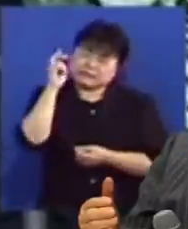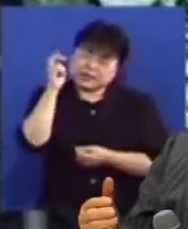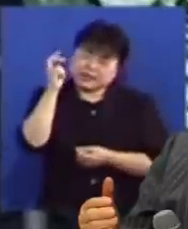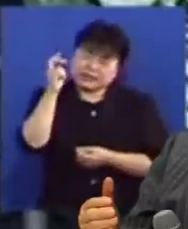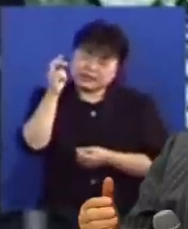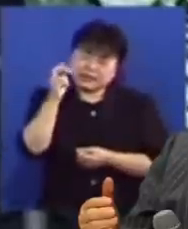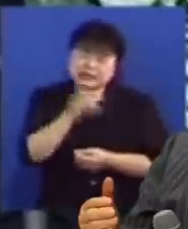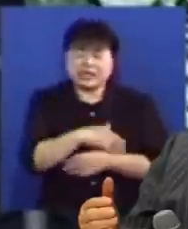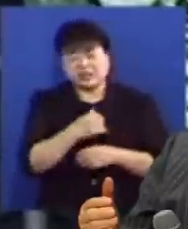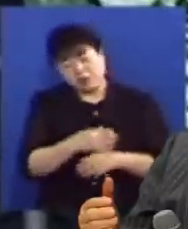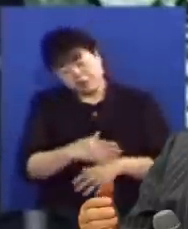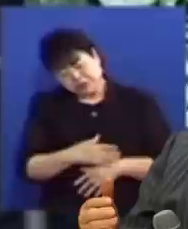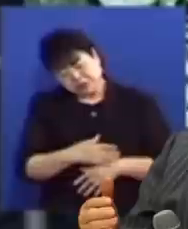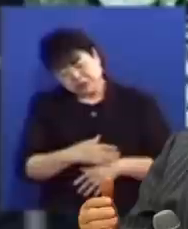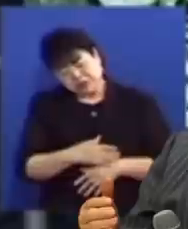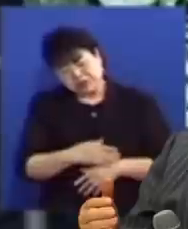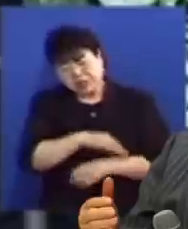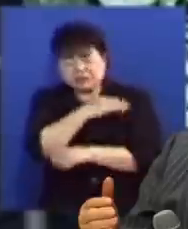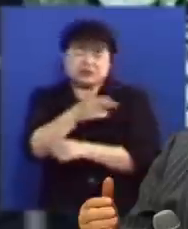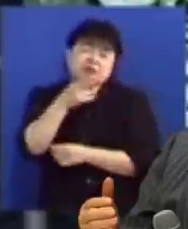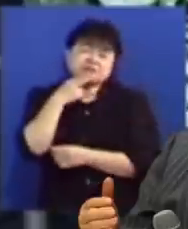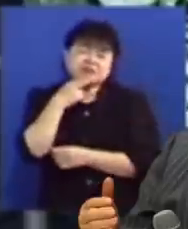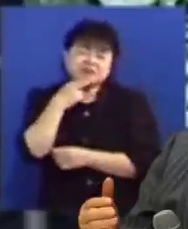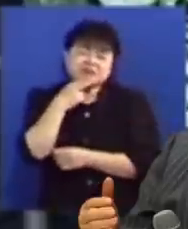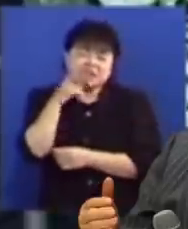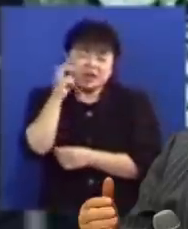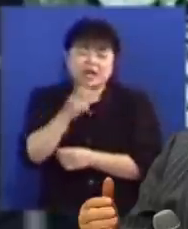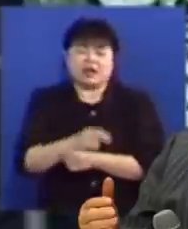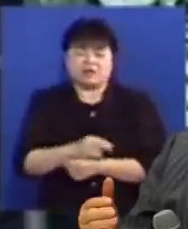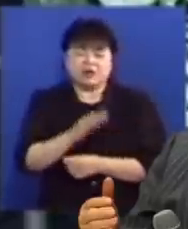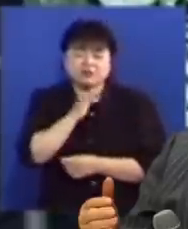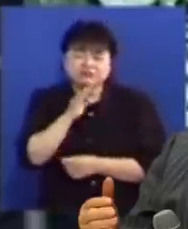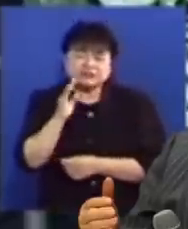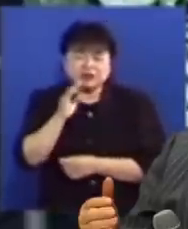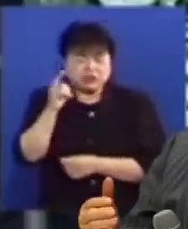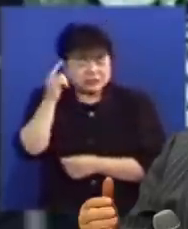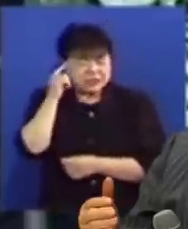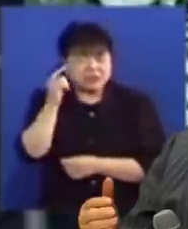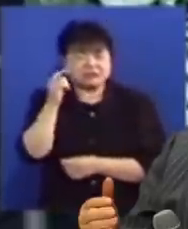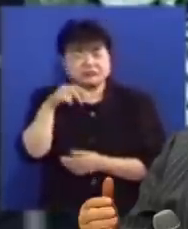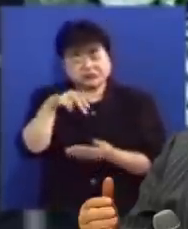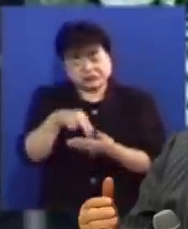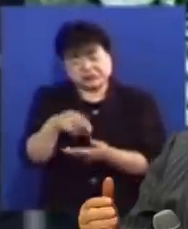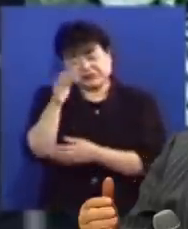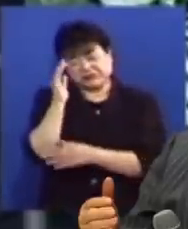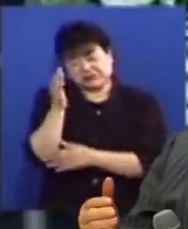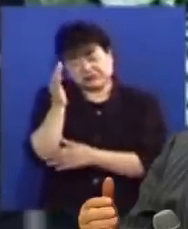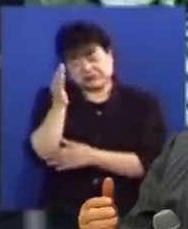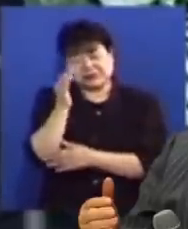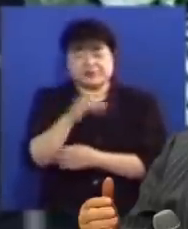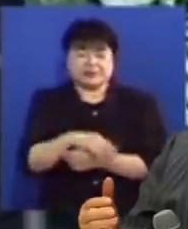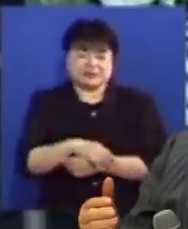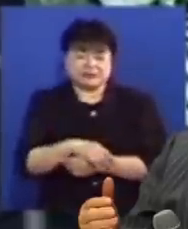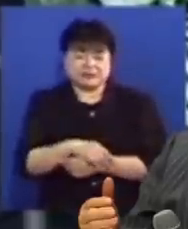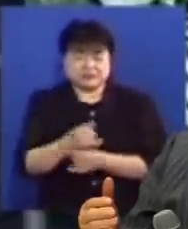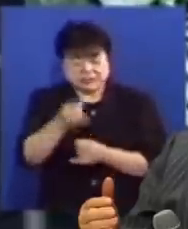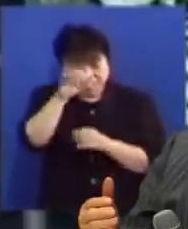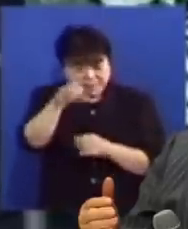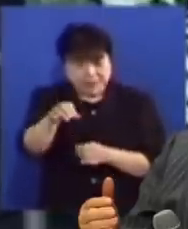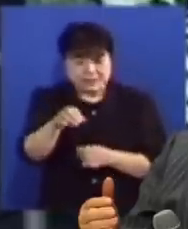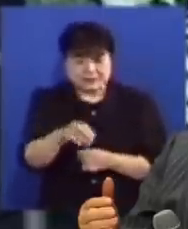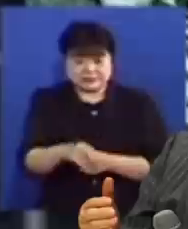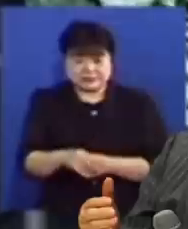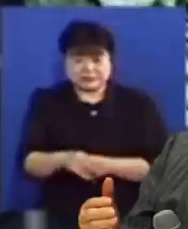아무 힘도 없다 나는 무능하다 그래서 부정적인 마음으로 강단에서 나간다면 그 많은 대중들 앞에서